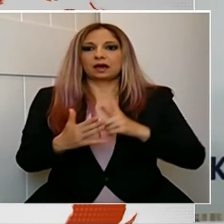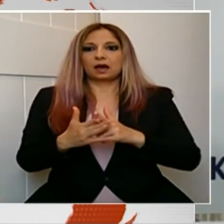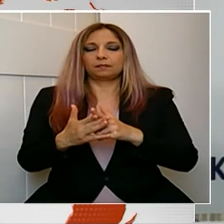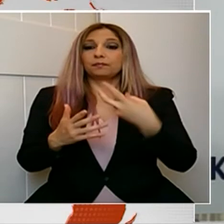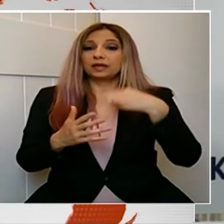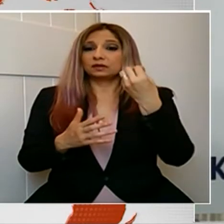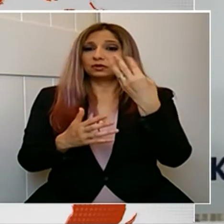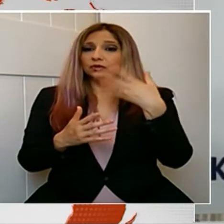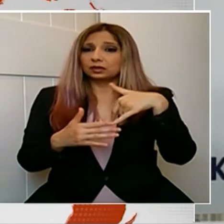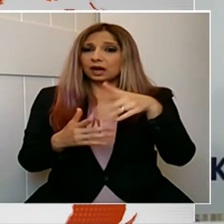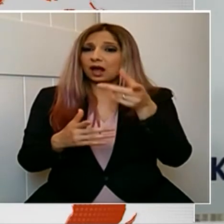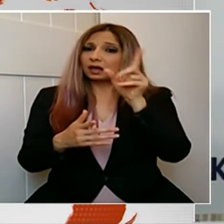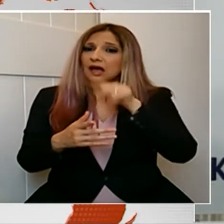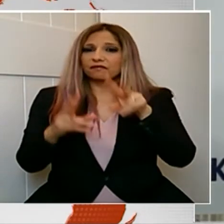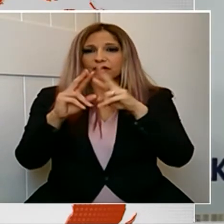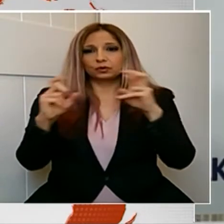Ευχαριστώ πολύ.